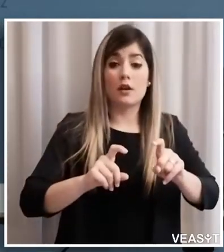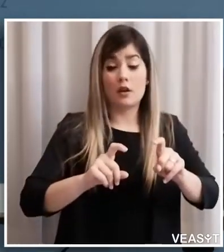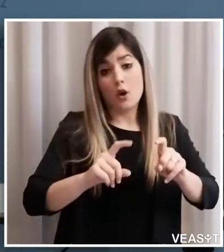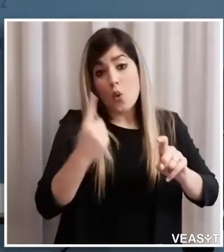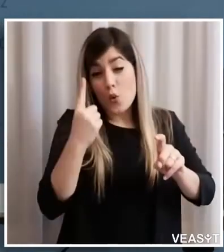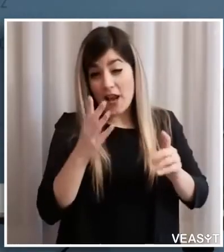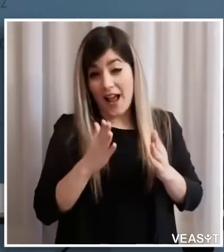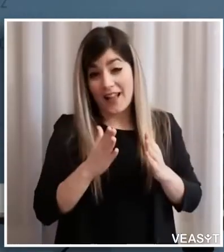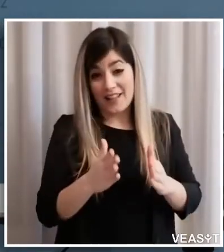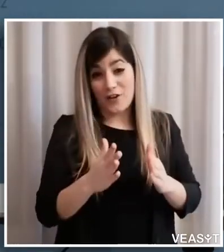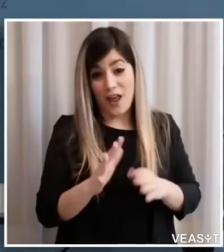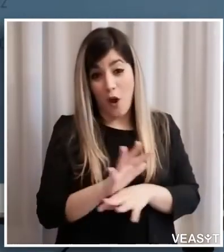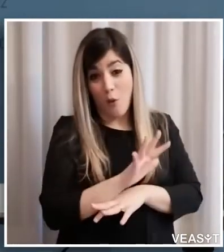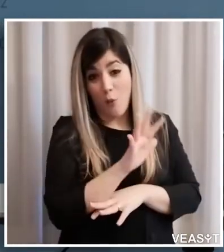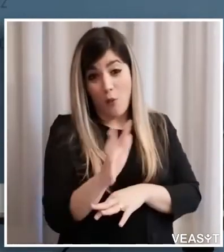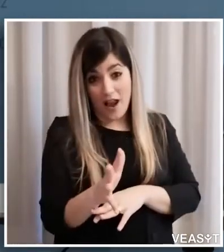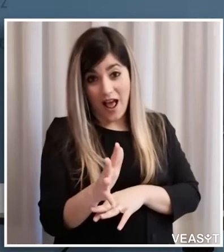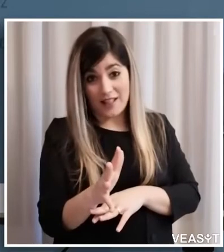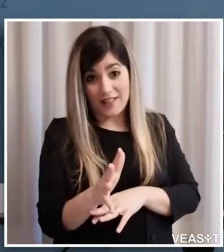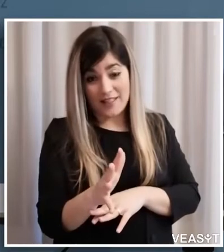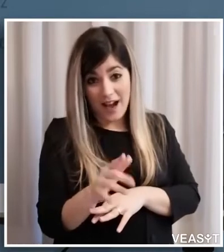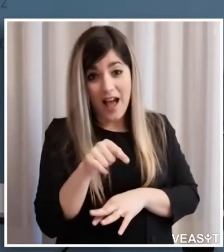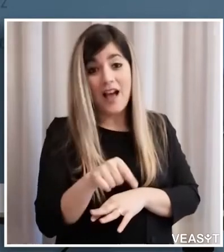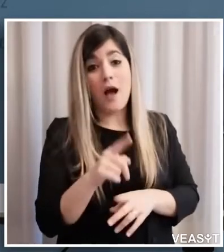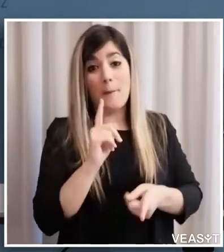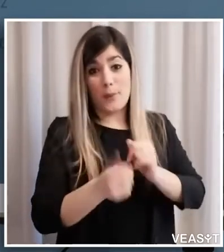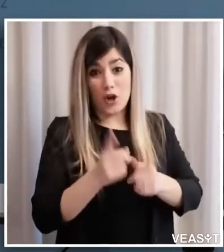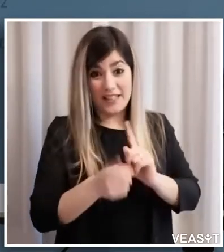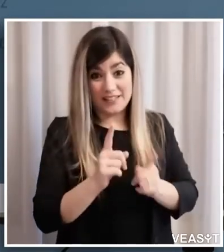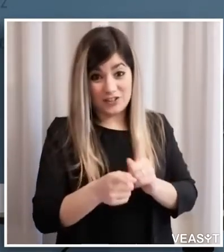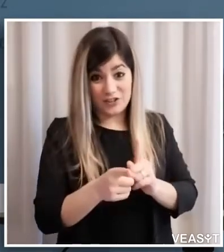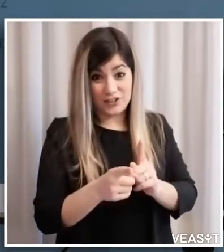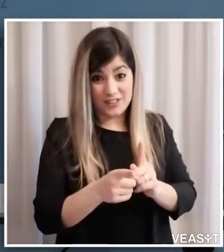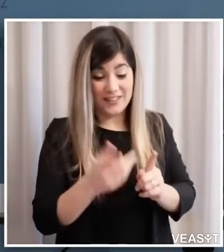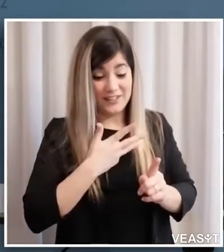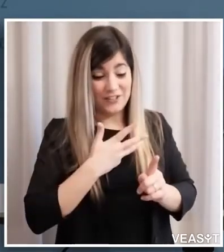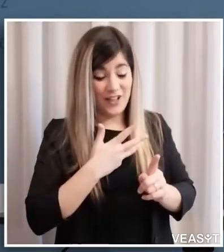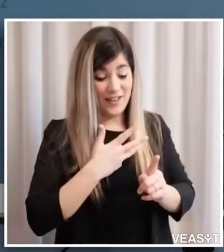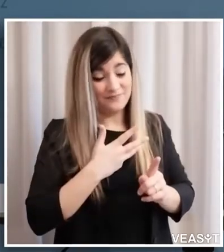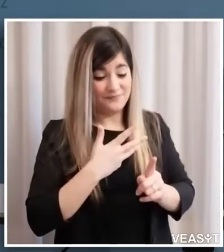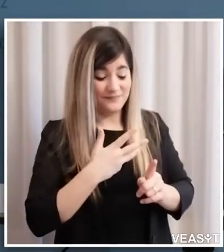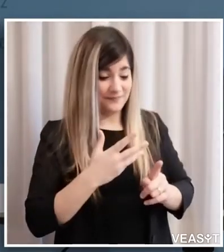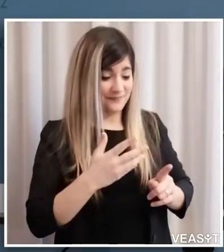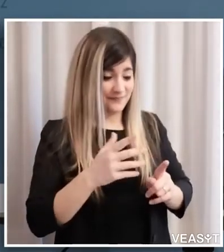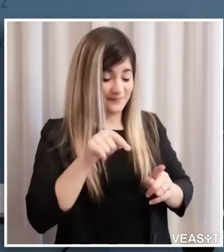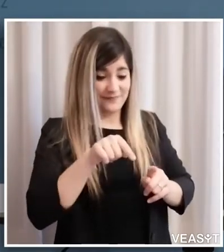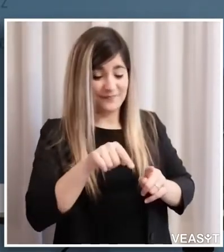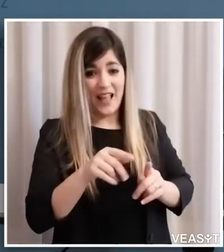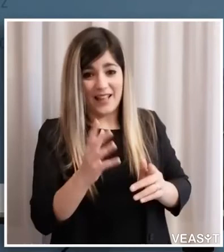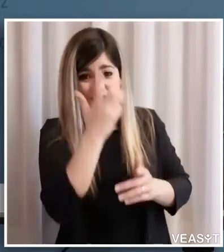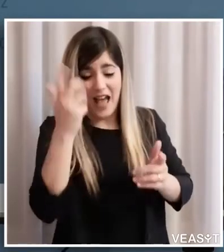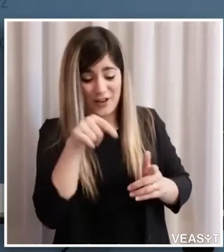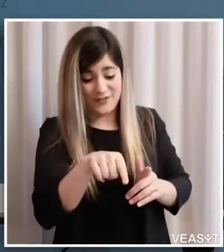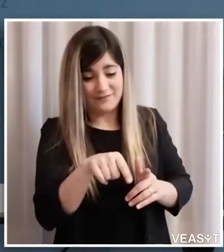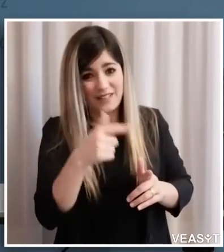quelli che assolutamente non capiscono niente che sono i politici ma tutti gli altri diventano esperti sicuramente noi politici non